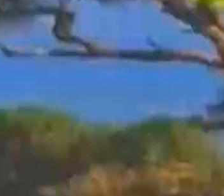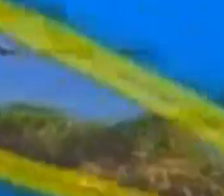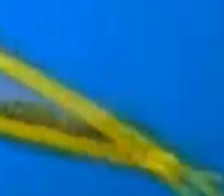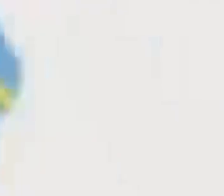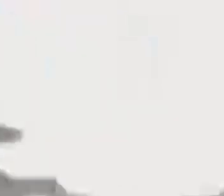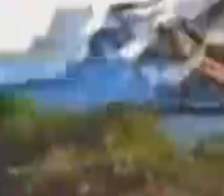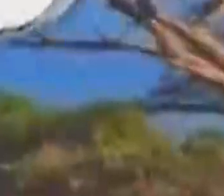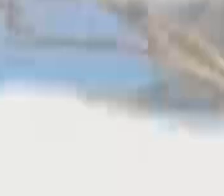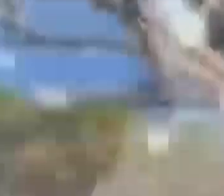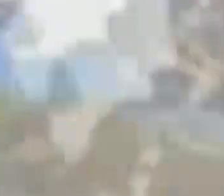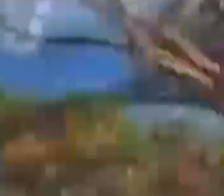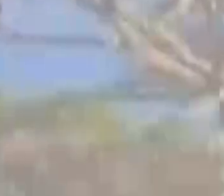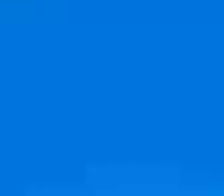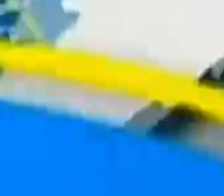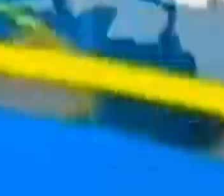Mbozi Katawa.